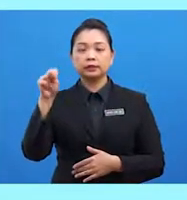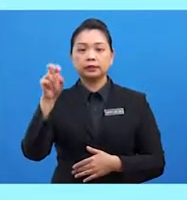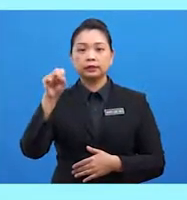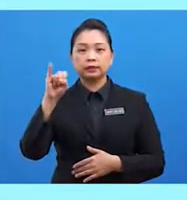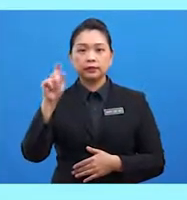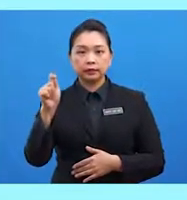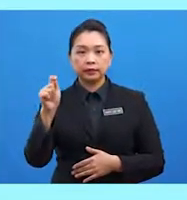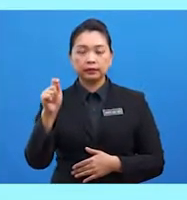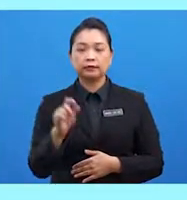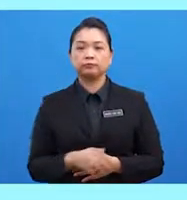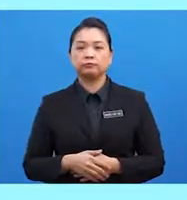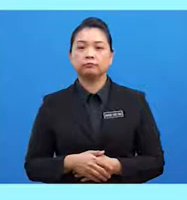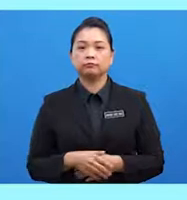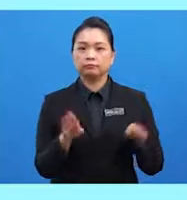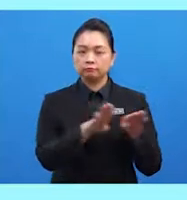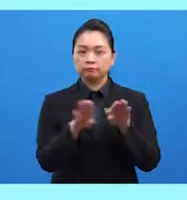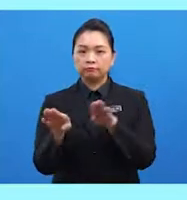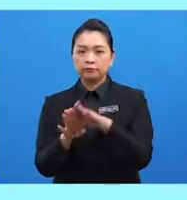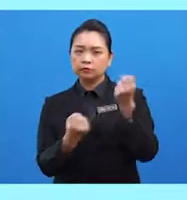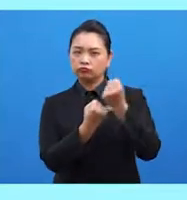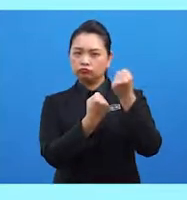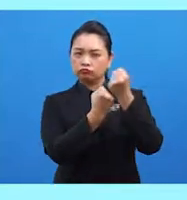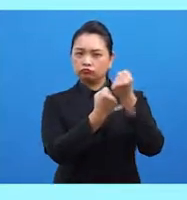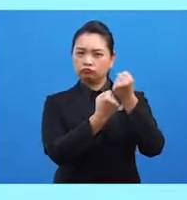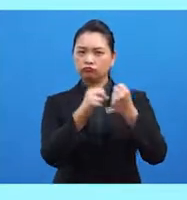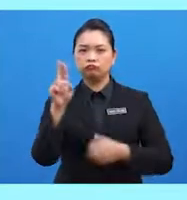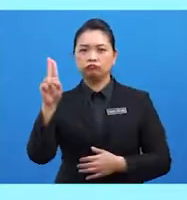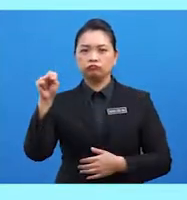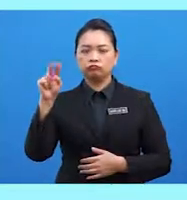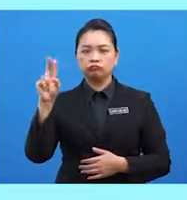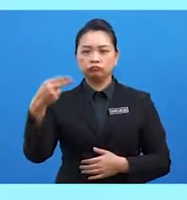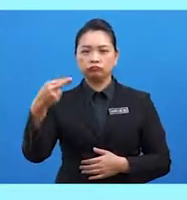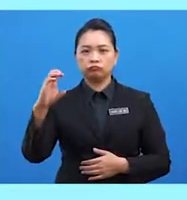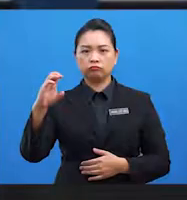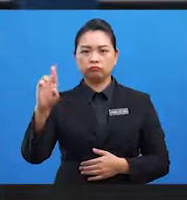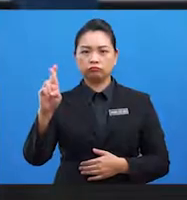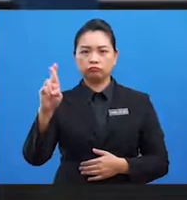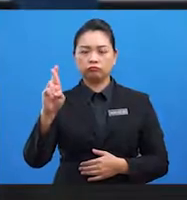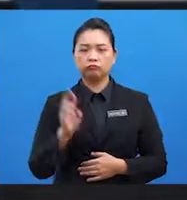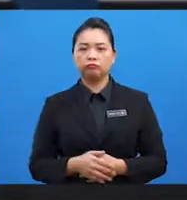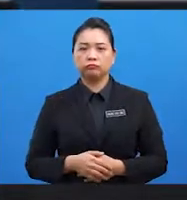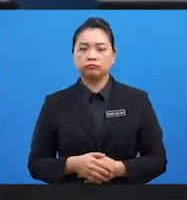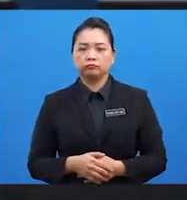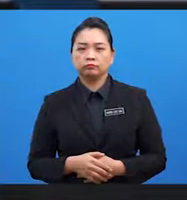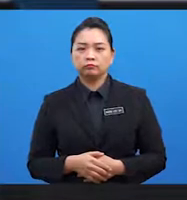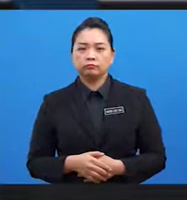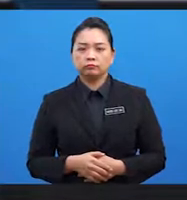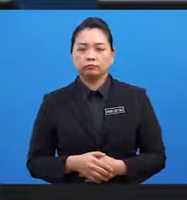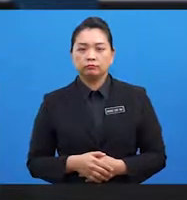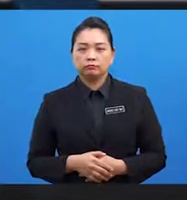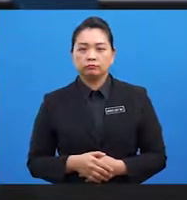dan Kemp Sungai Besi sebagai sokongan kepada UNHCR. Baiklah para pelajar,